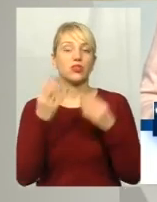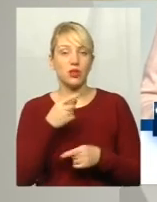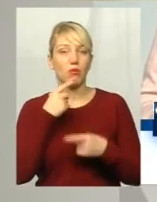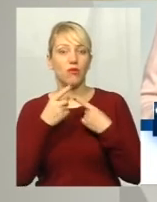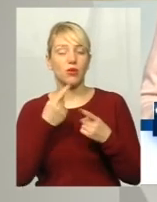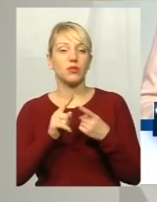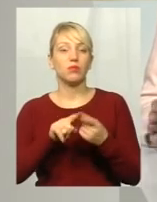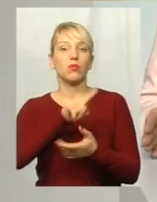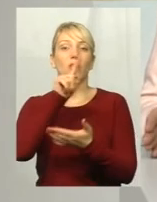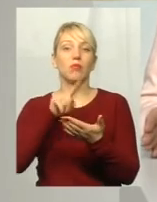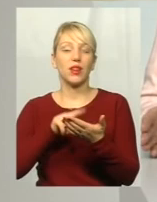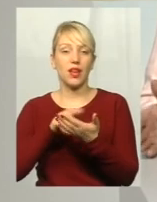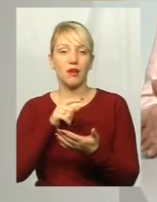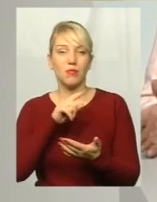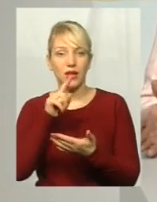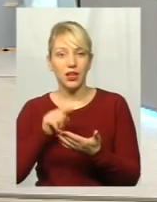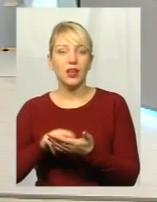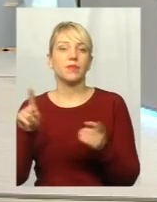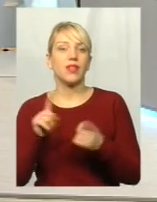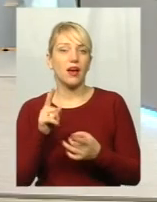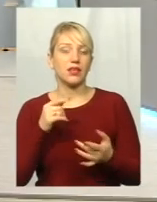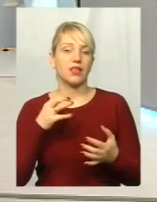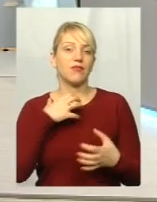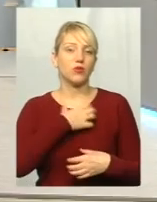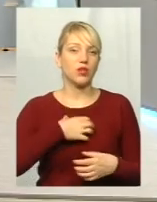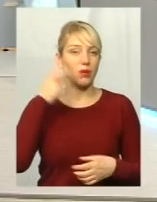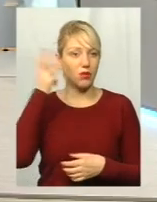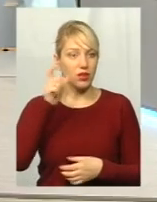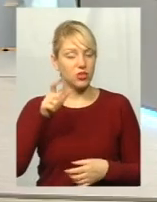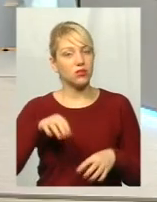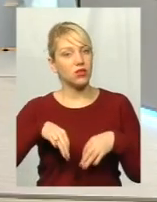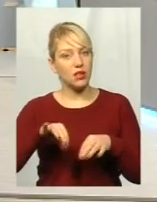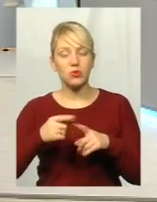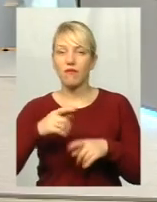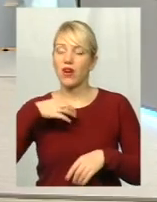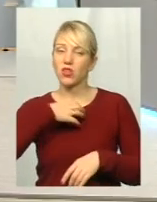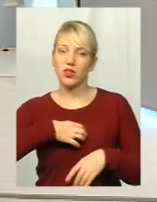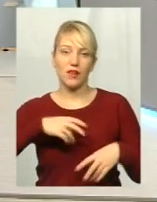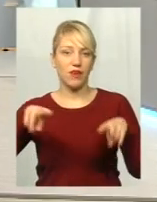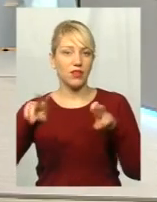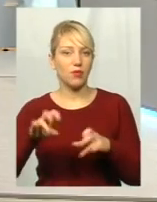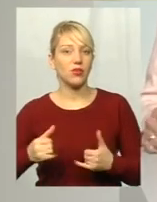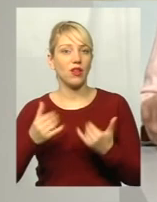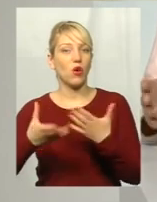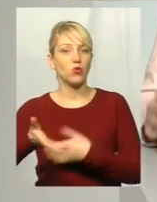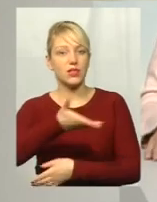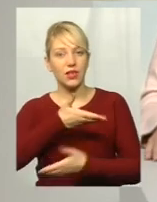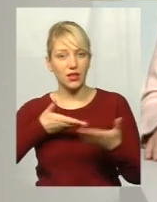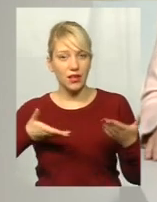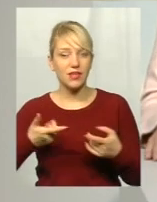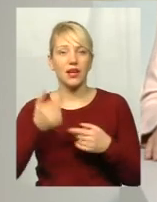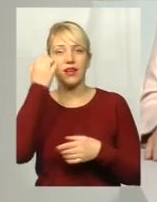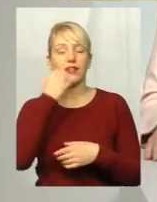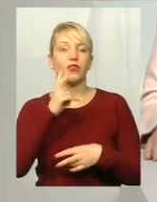про ті проблеми, які хвилюють хмельничан, бо транспорт, ну це дуже така серйозна тема для всіх нас. Дякую вам,